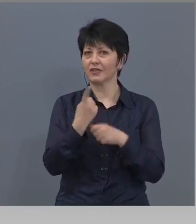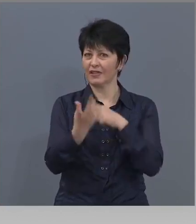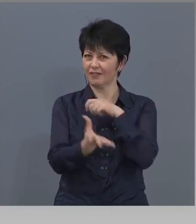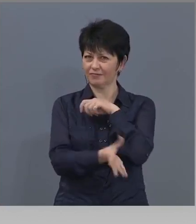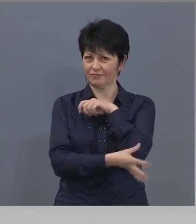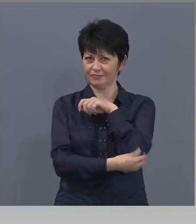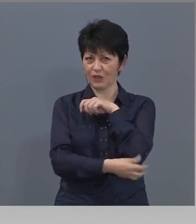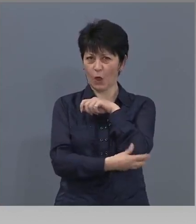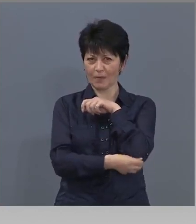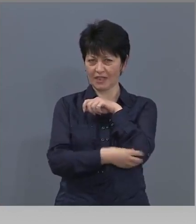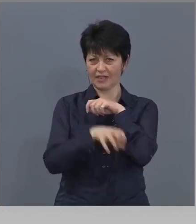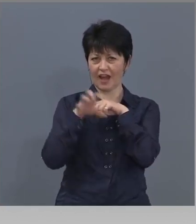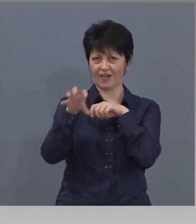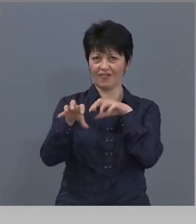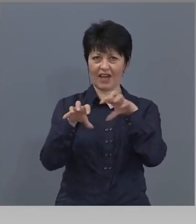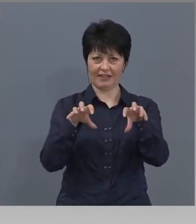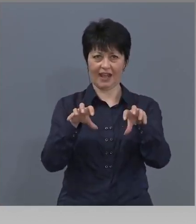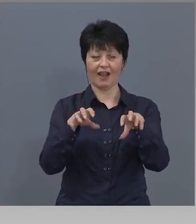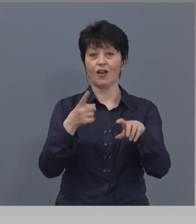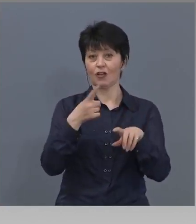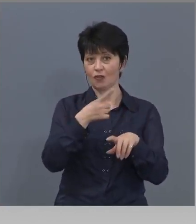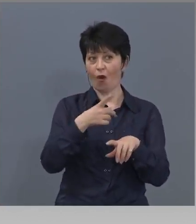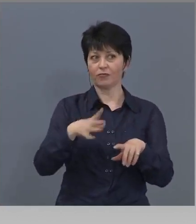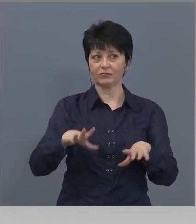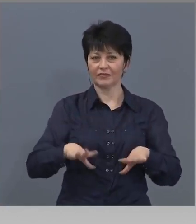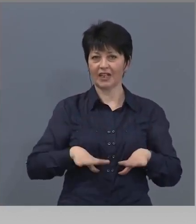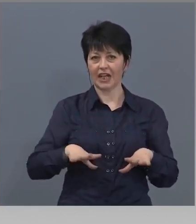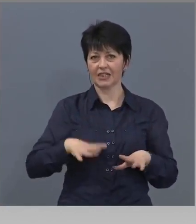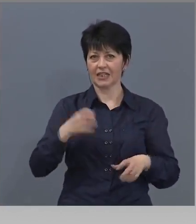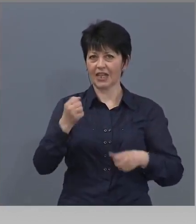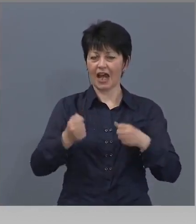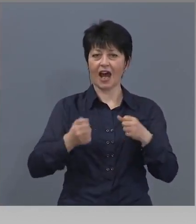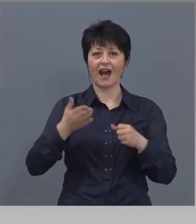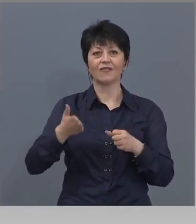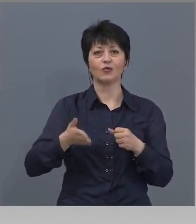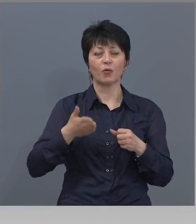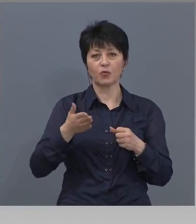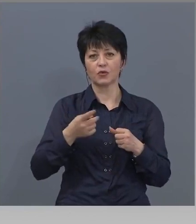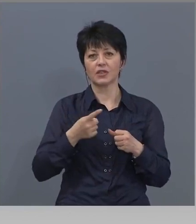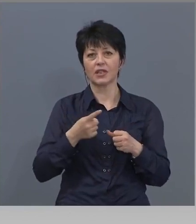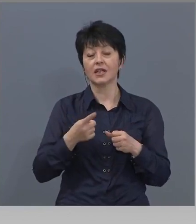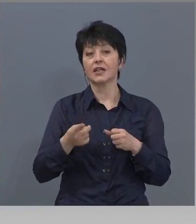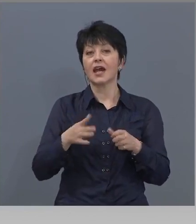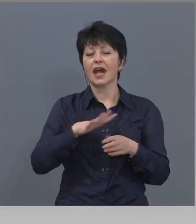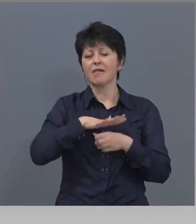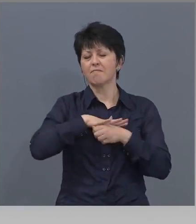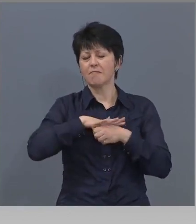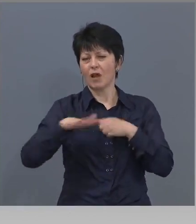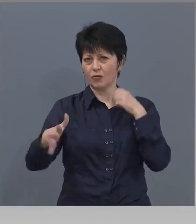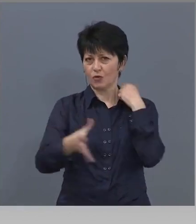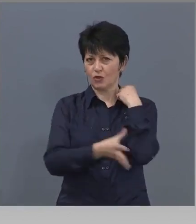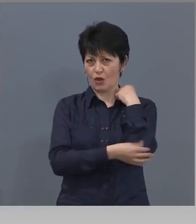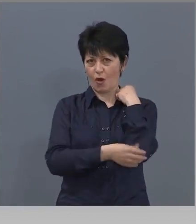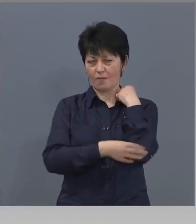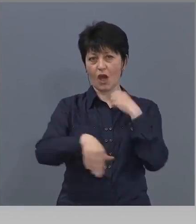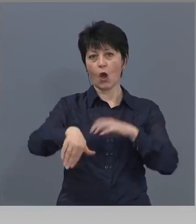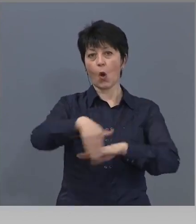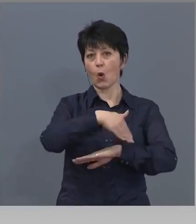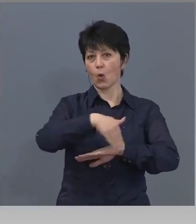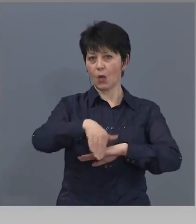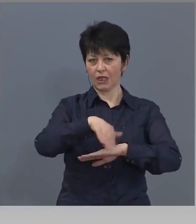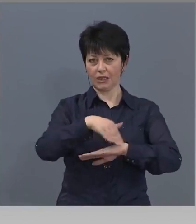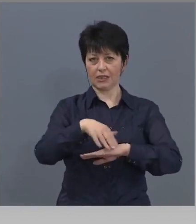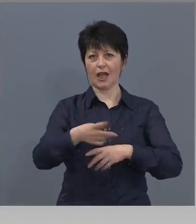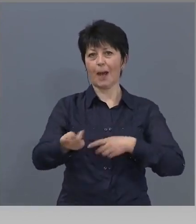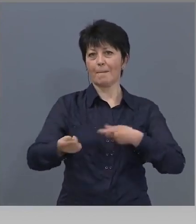имате наблюдения, но градският транспорт е пълен с роми, улиците са пълни с роми, пазарите